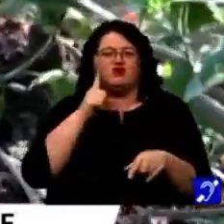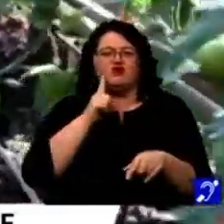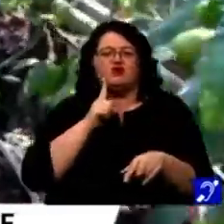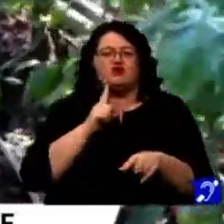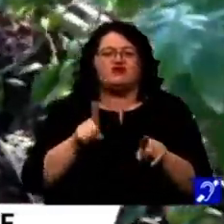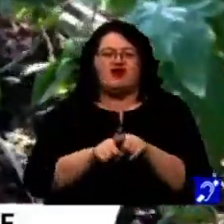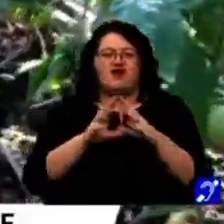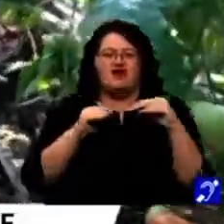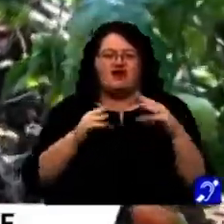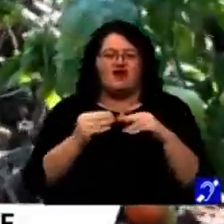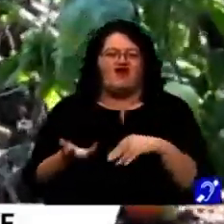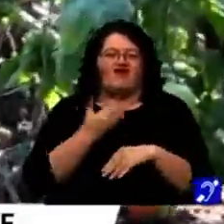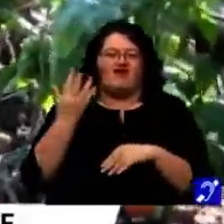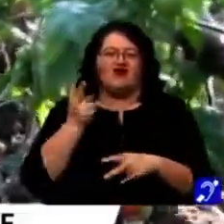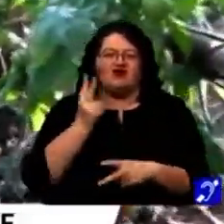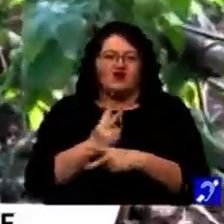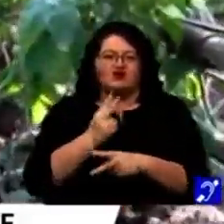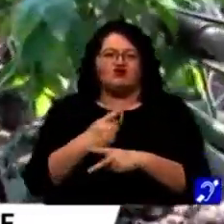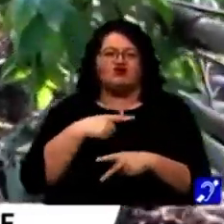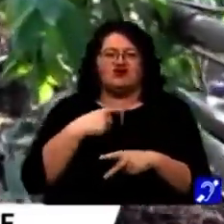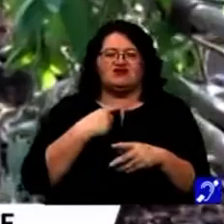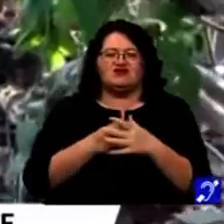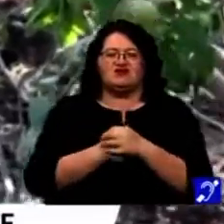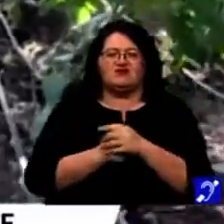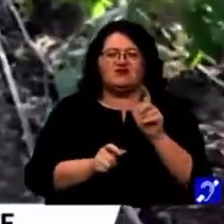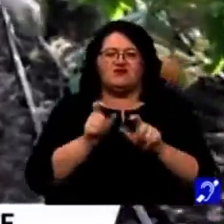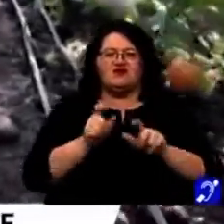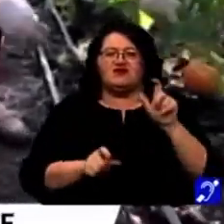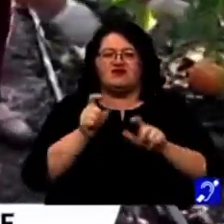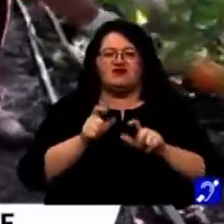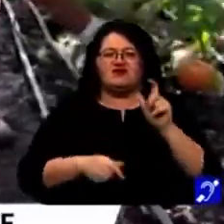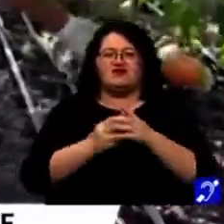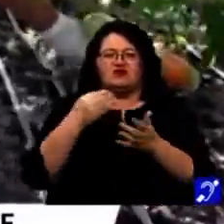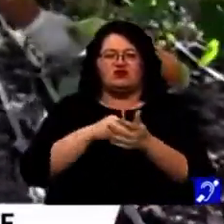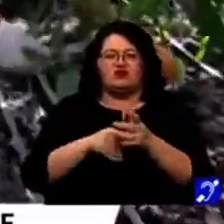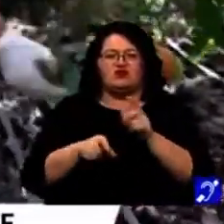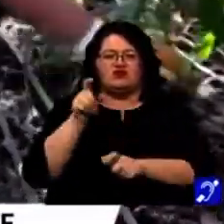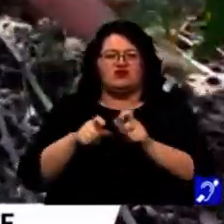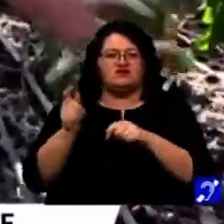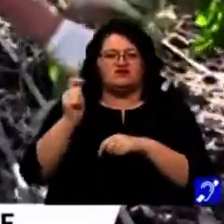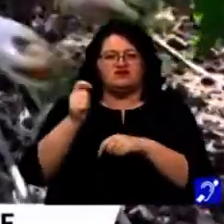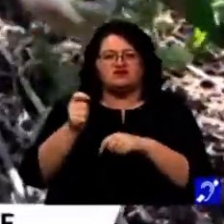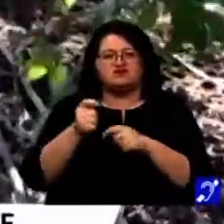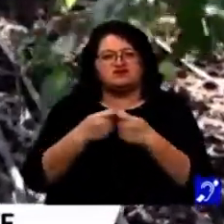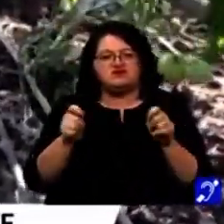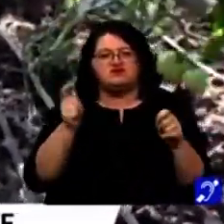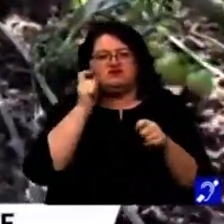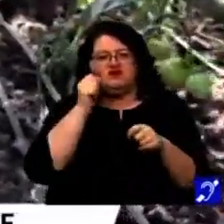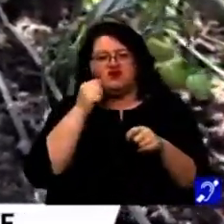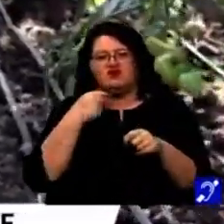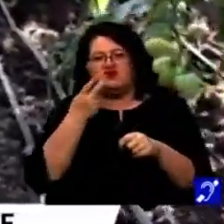ăla de roșie românească, cu toate că e făcut în grădină, e pus în grădină afară, toată lumea